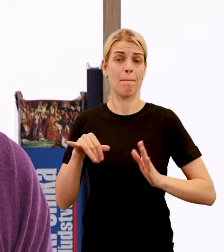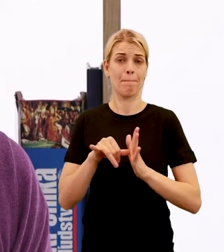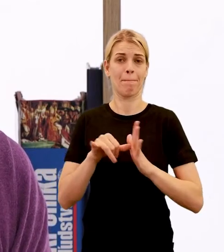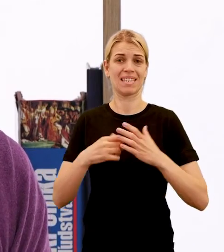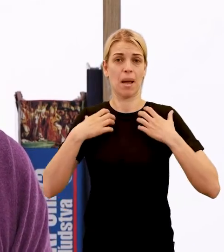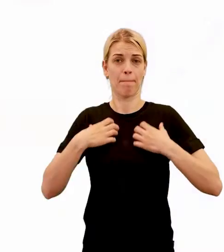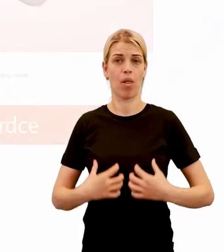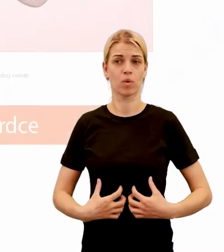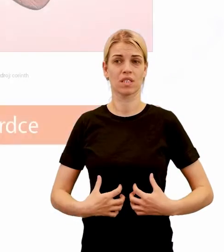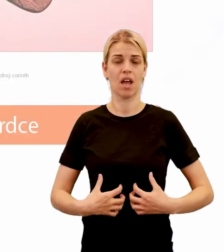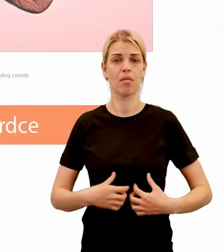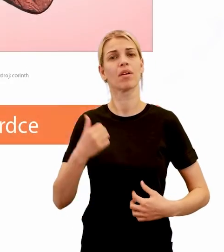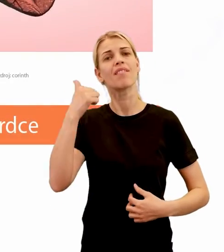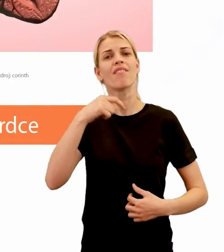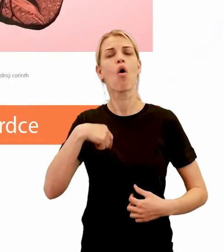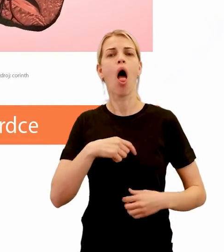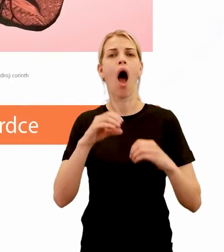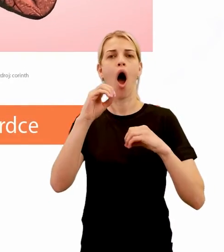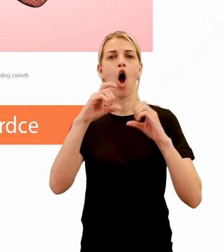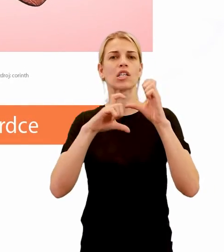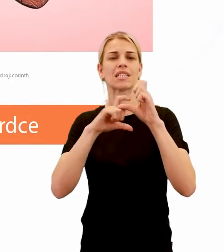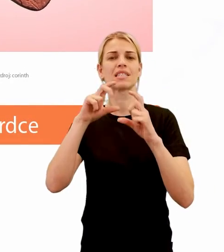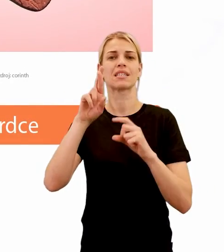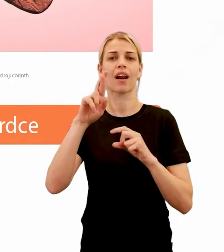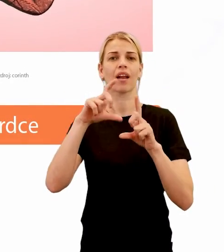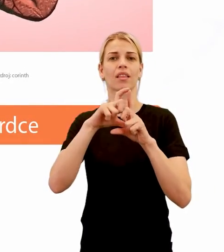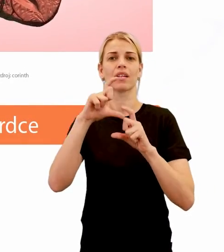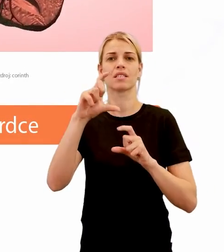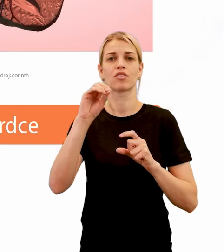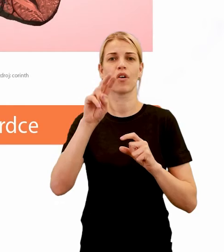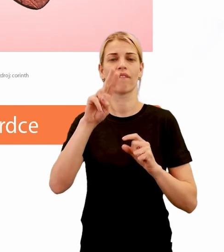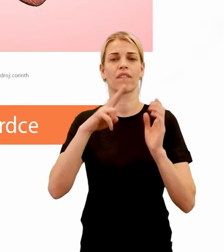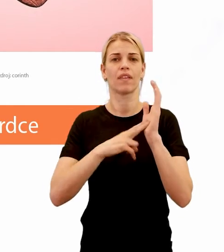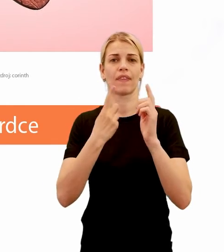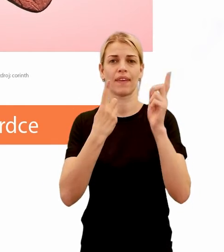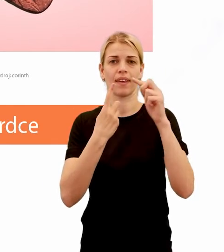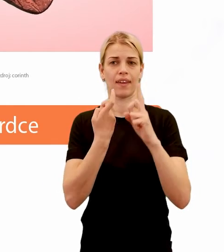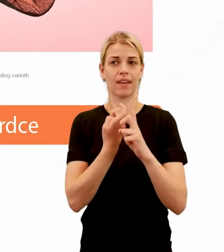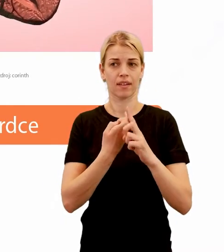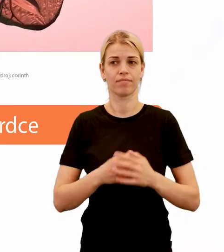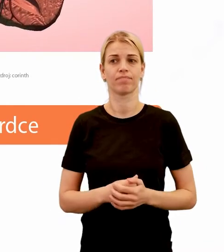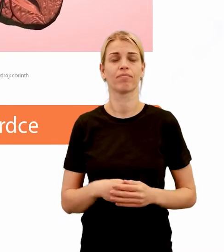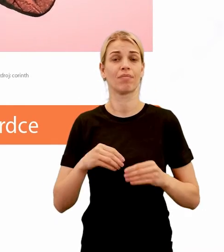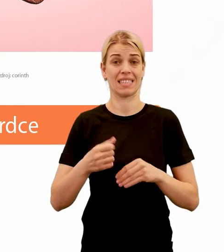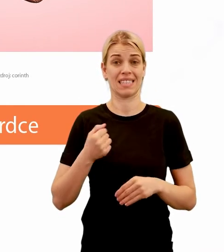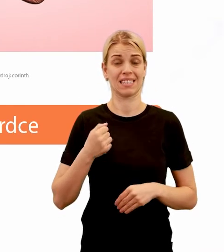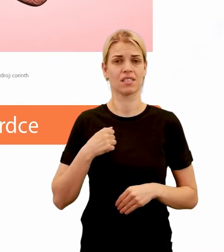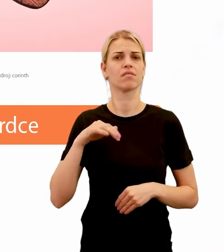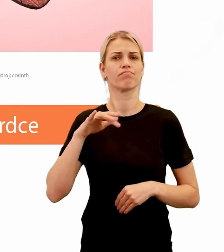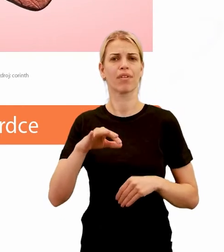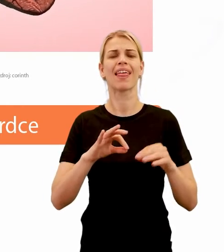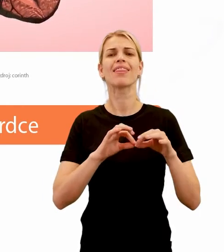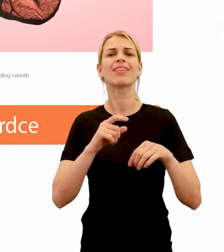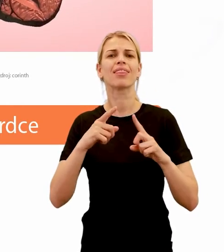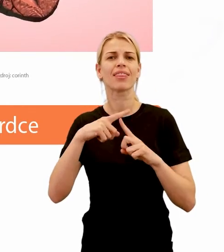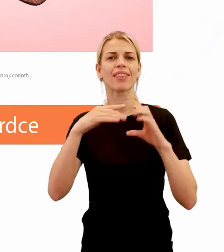osrcovník. Zo srdca vychádzajú a vchádzajú tepny a žily. Najväčšou tepnou, ktorá vystupuje